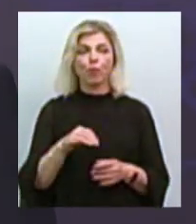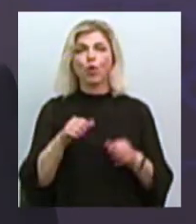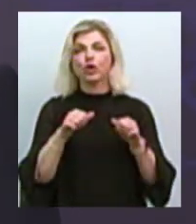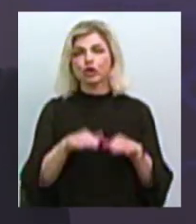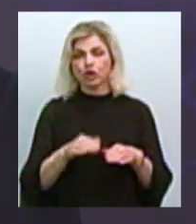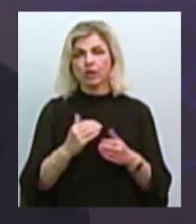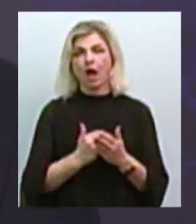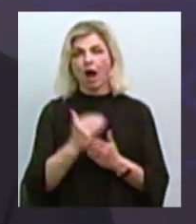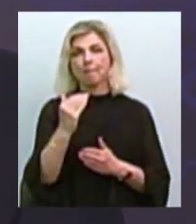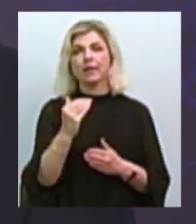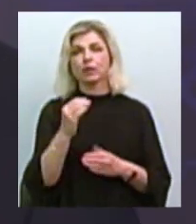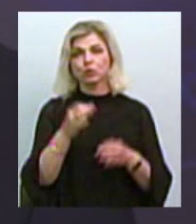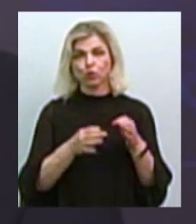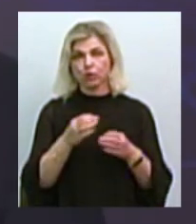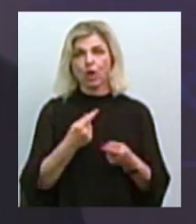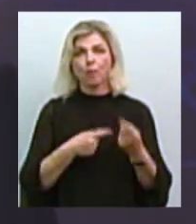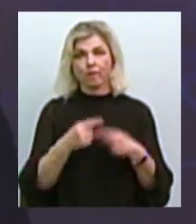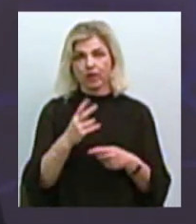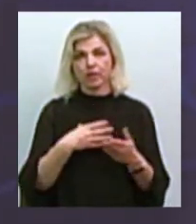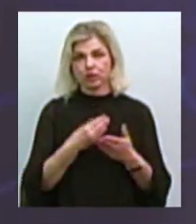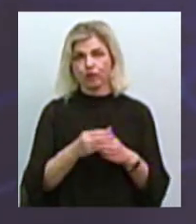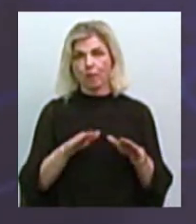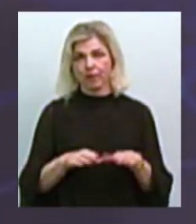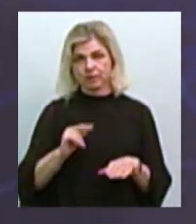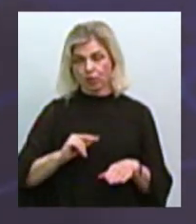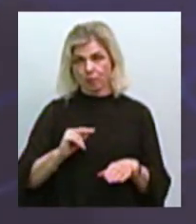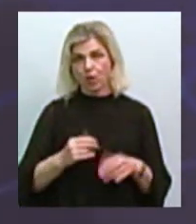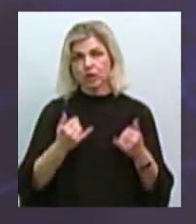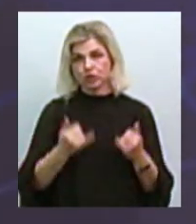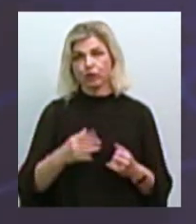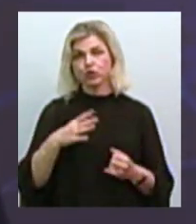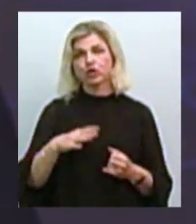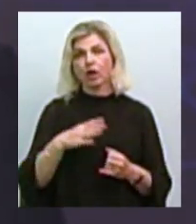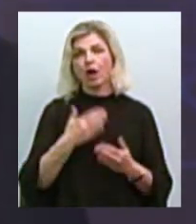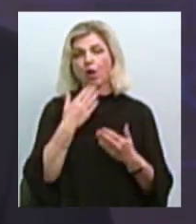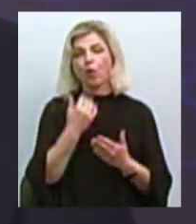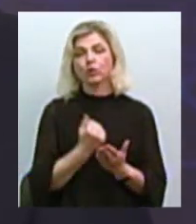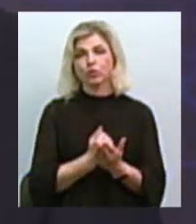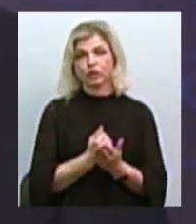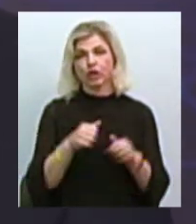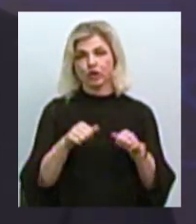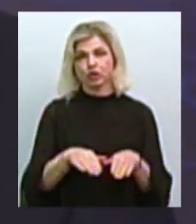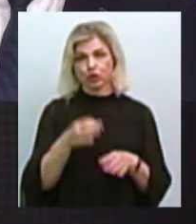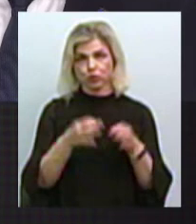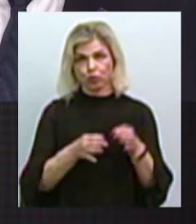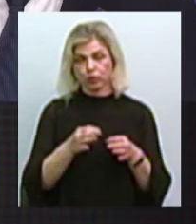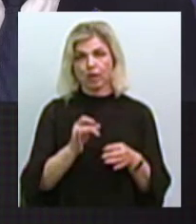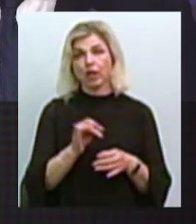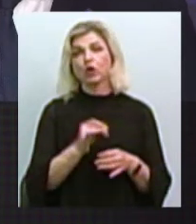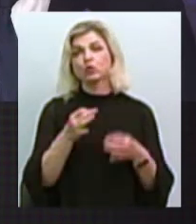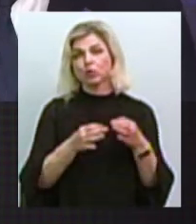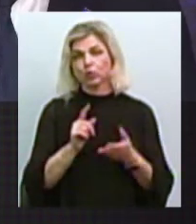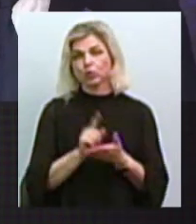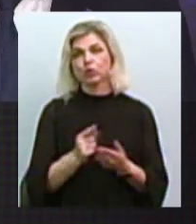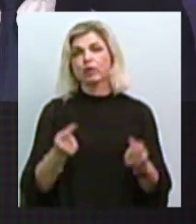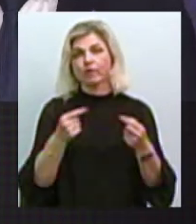суду повернута на своє місце роботи. І ми на сьогодні чекаємо остаточного рішення суду, і суд повинен визначити,